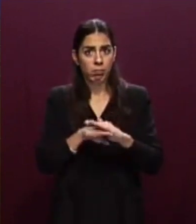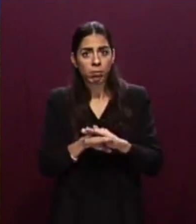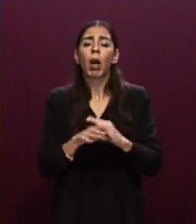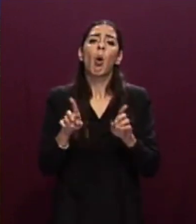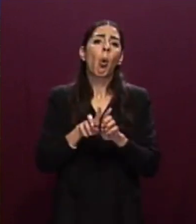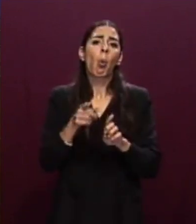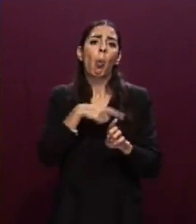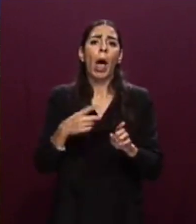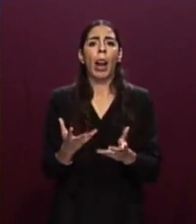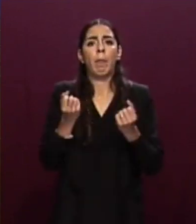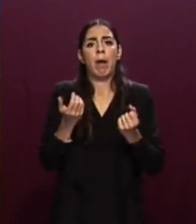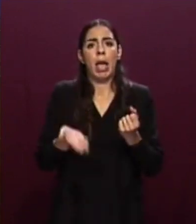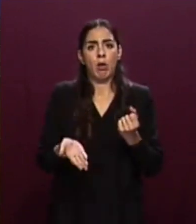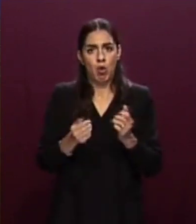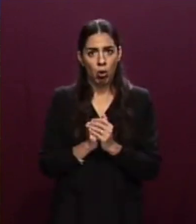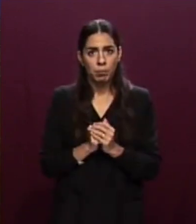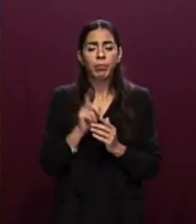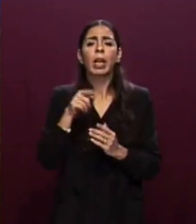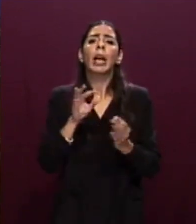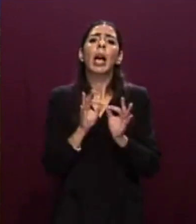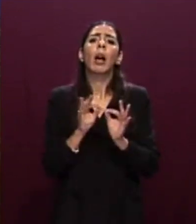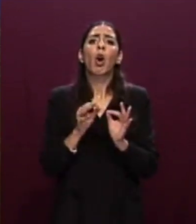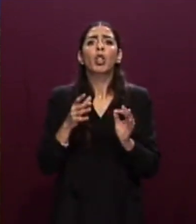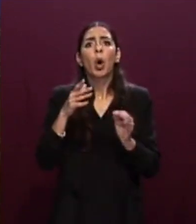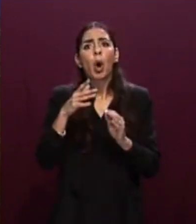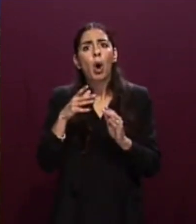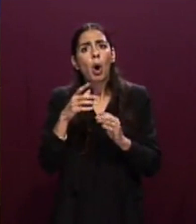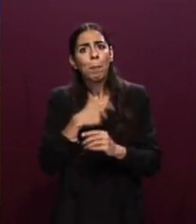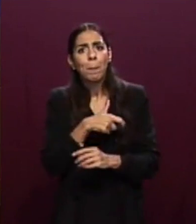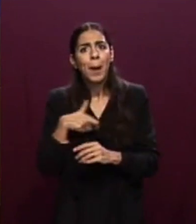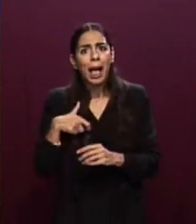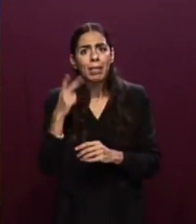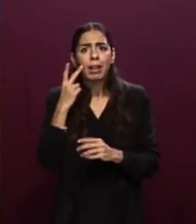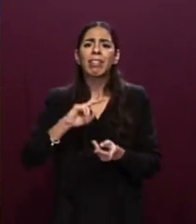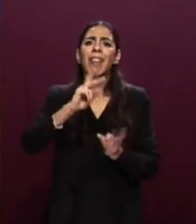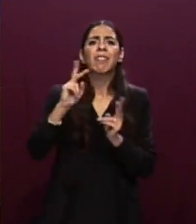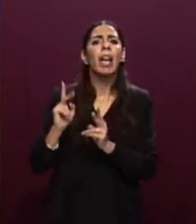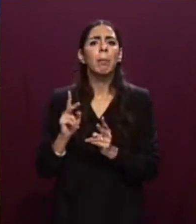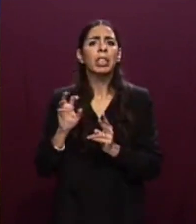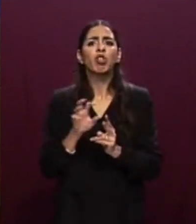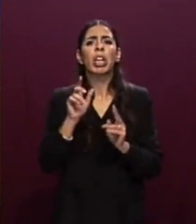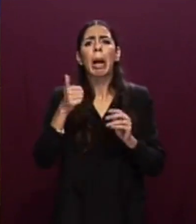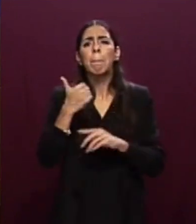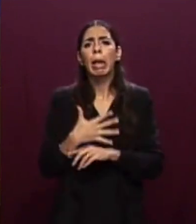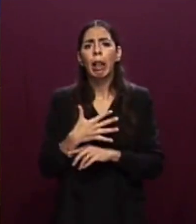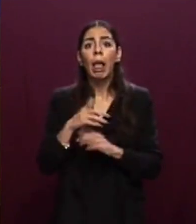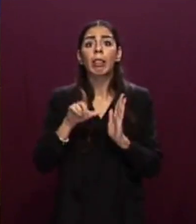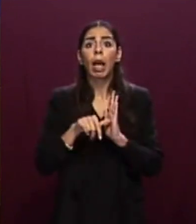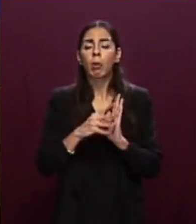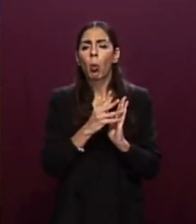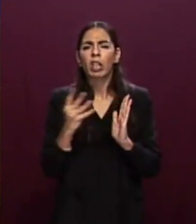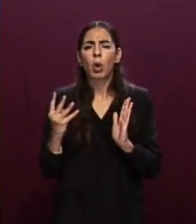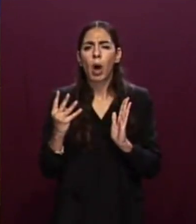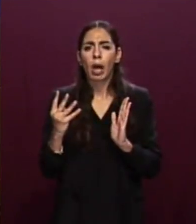con l'Accordo di Malta i trasferimenti effettuati sono stati circa mille in un arco temporale di quasi quattro anni.